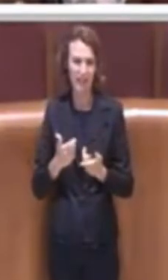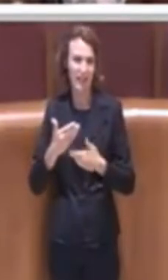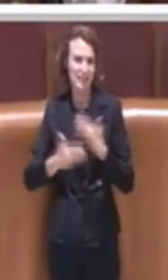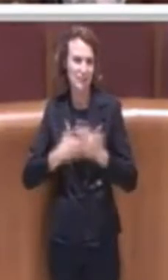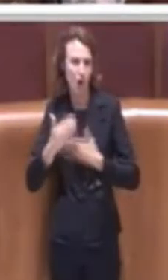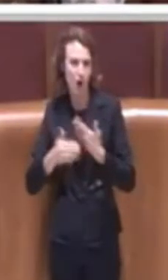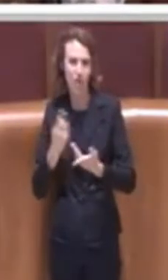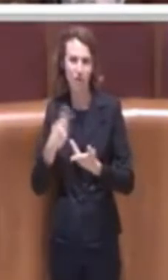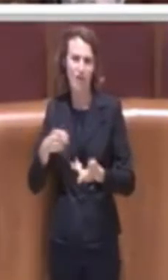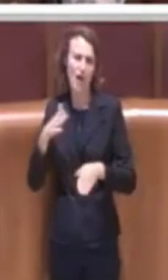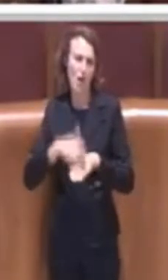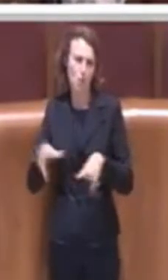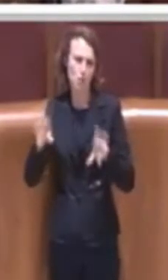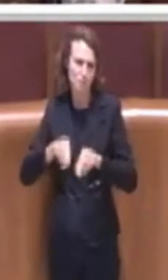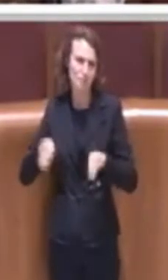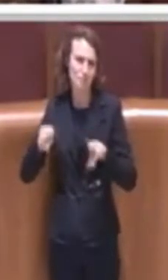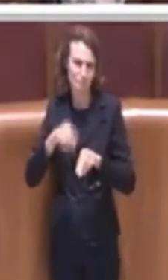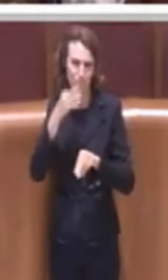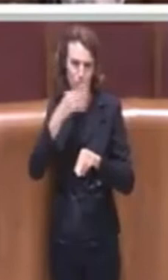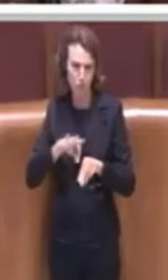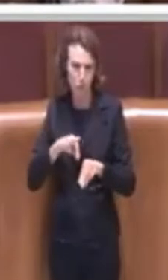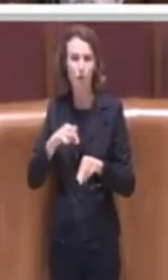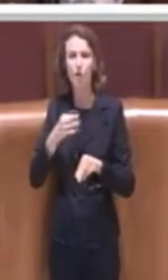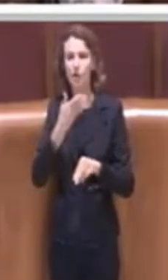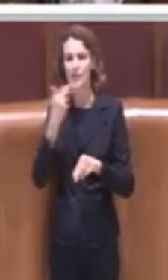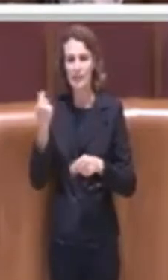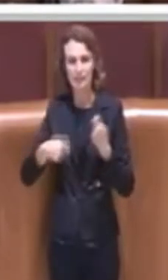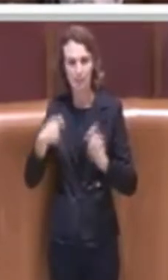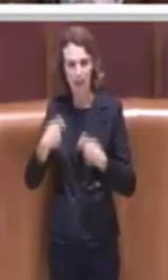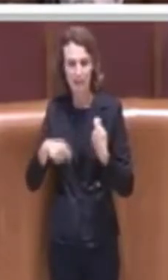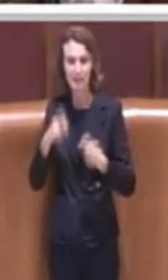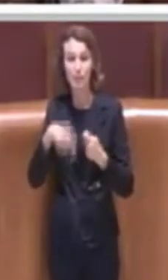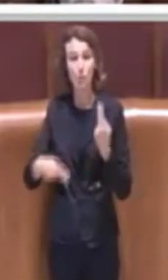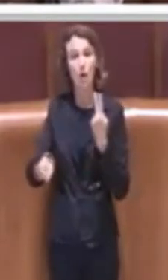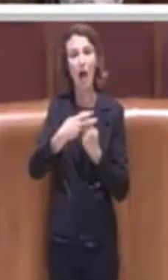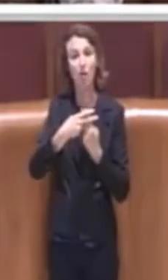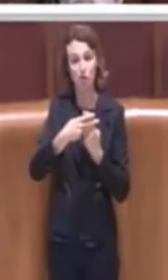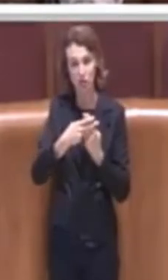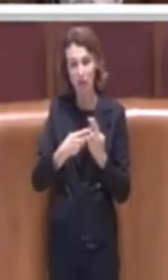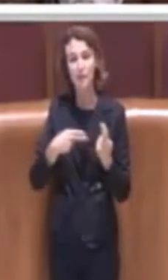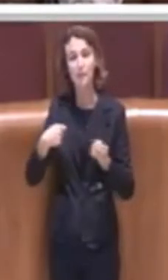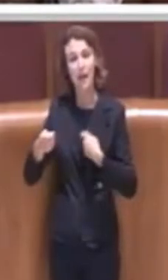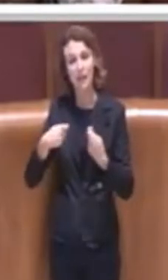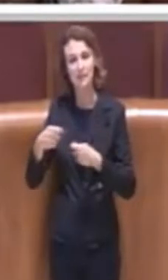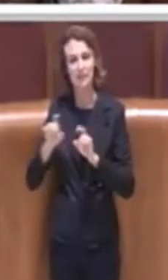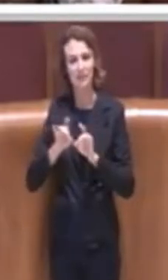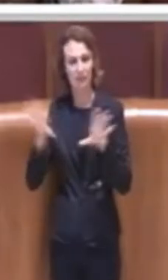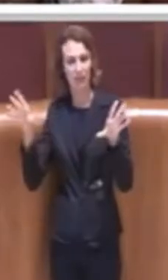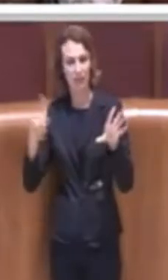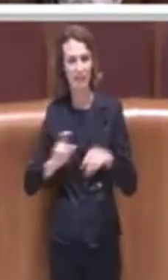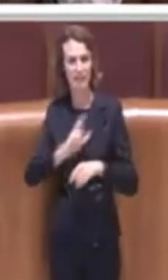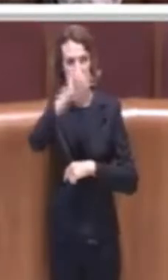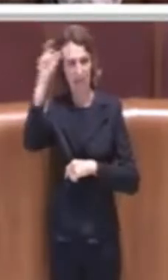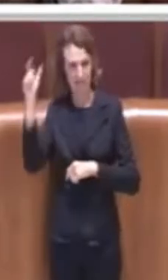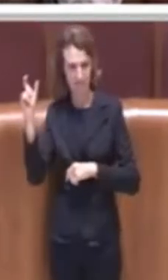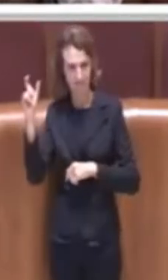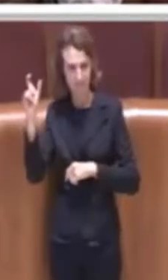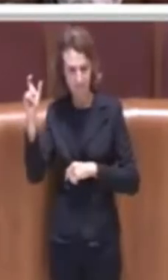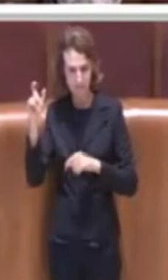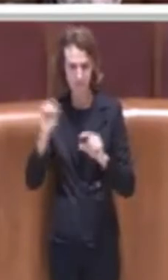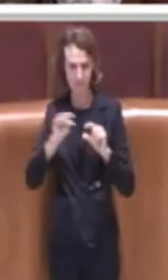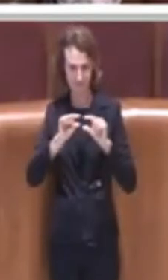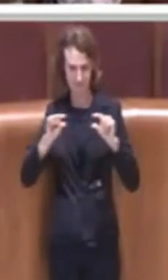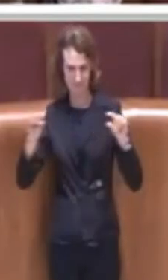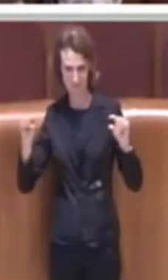proposta sui social con l'hashtag Plastic Free Day. L'iniziativa ha come scopo quello di insegnare un